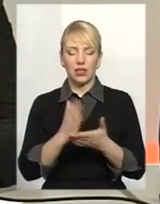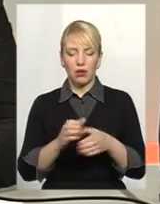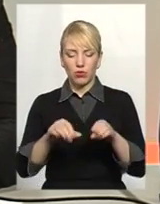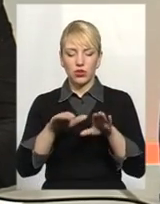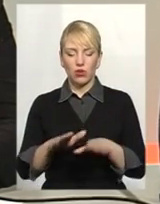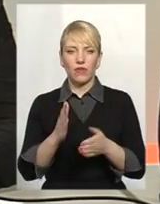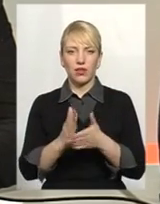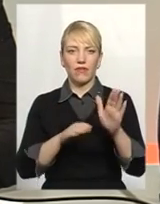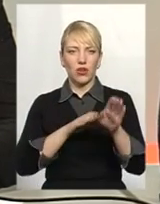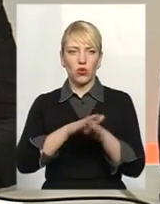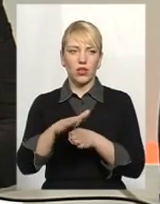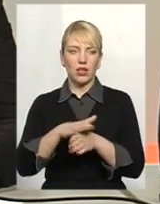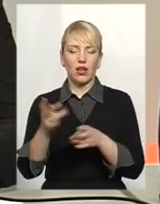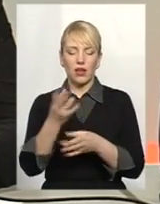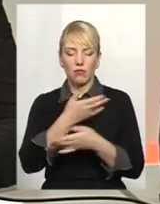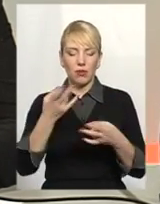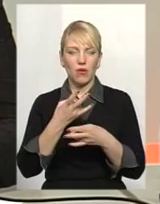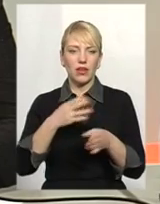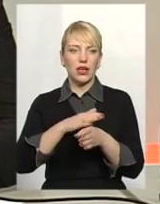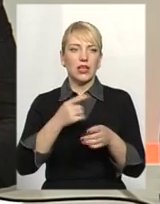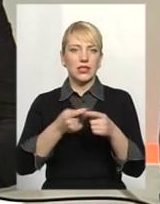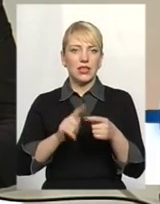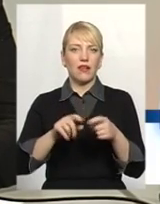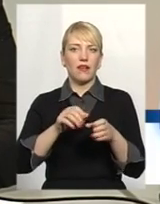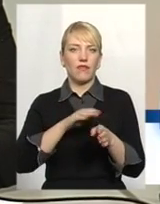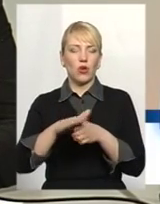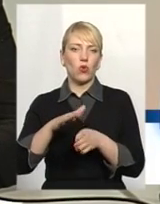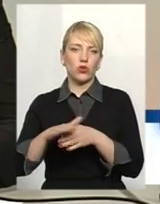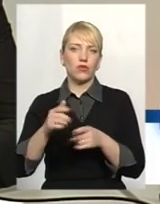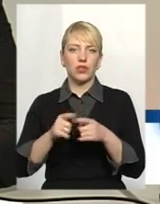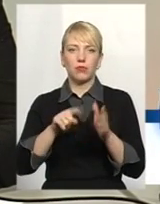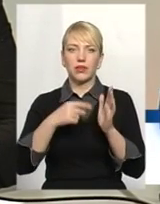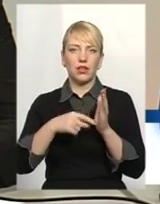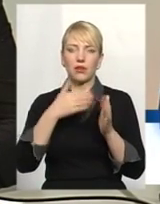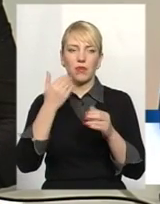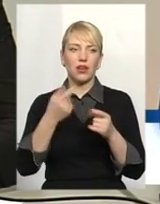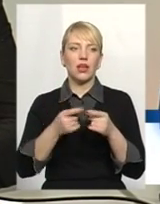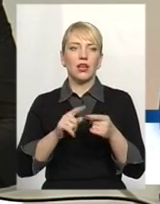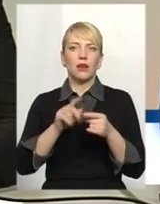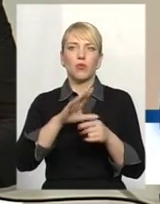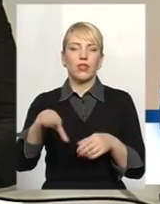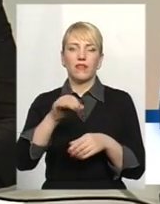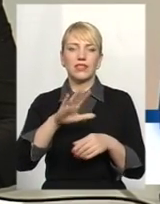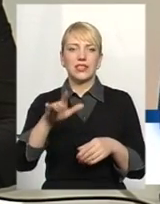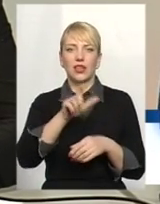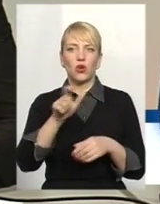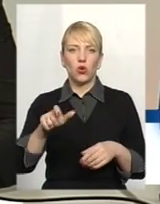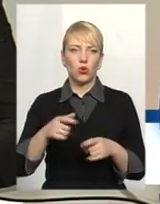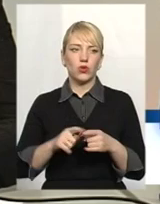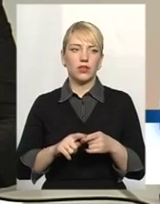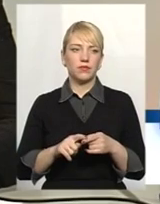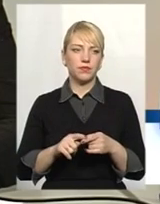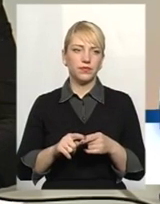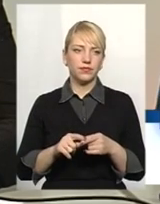виконання, і ми повинні це виконувати. Тобто, питання стоїть чисто по місті Хмельницькому, де люди, не всі люди, як ми вже говорили, а певна категорія людей,